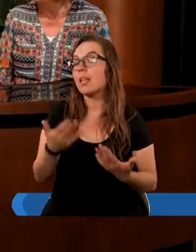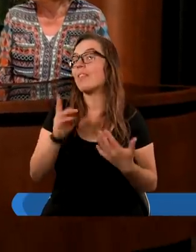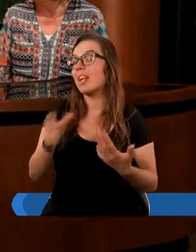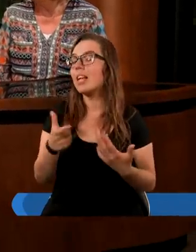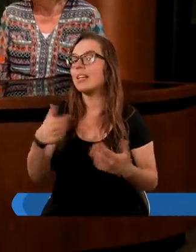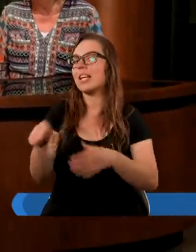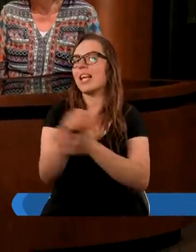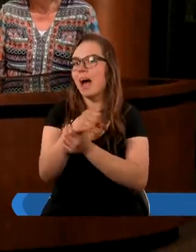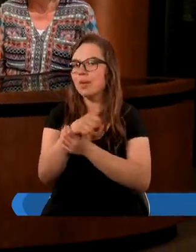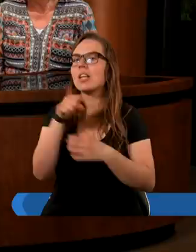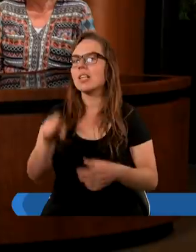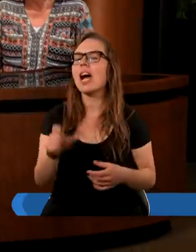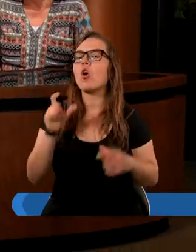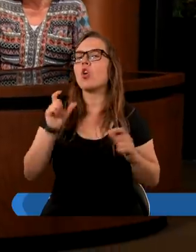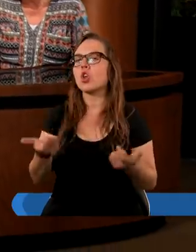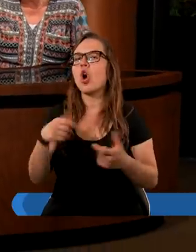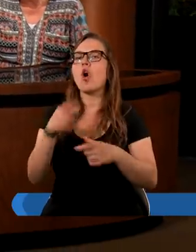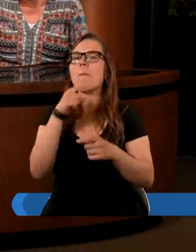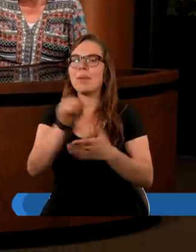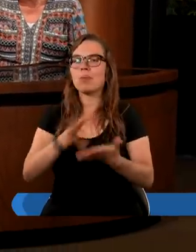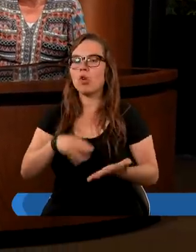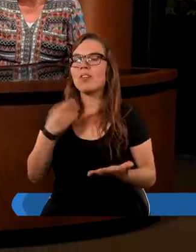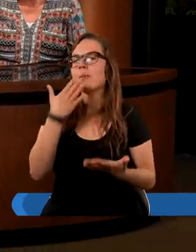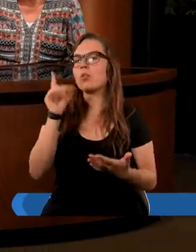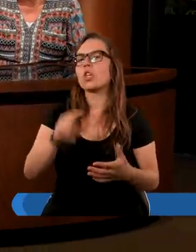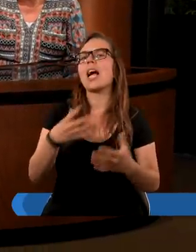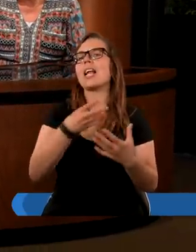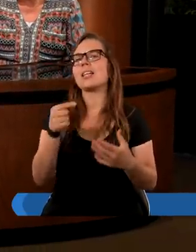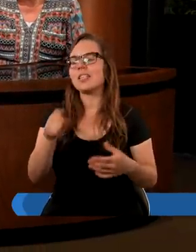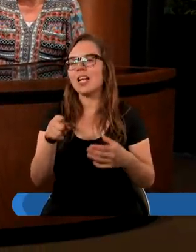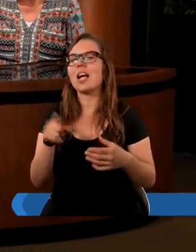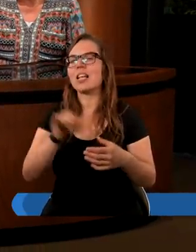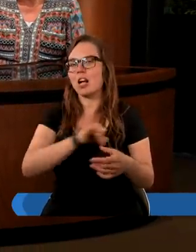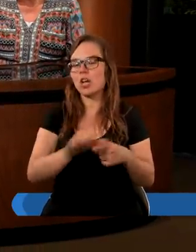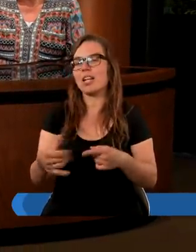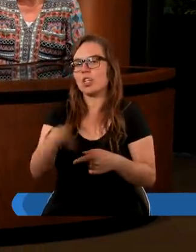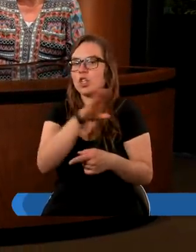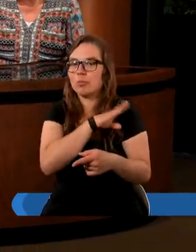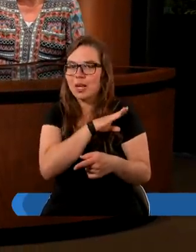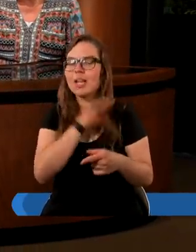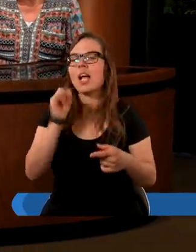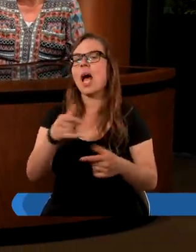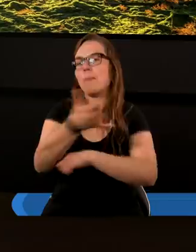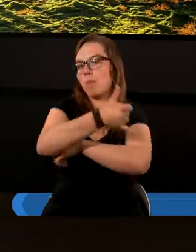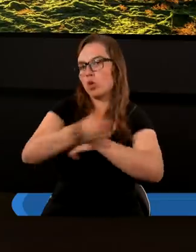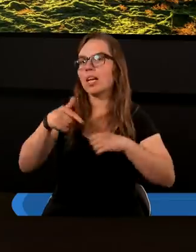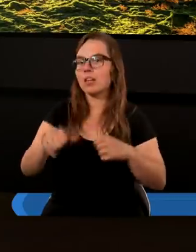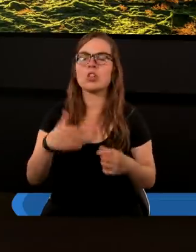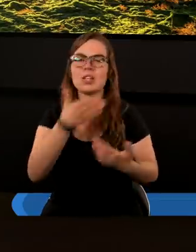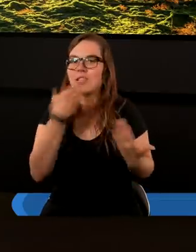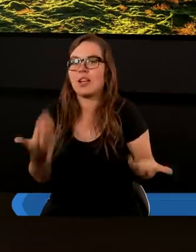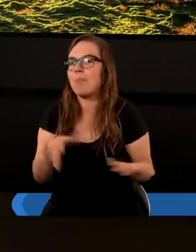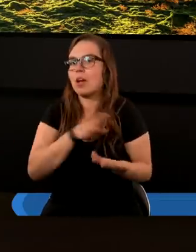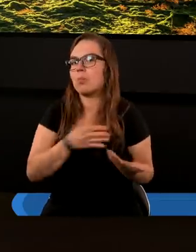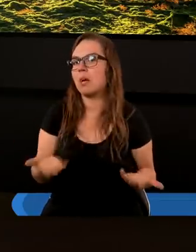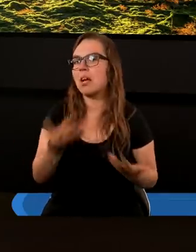zaprzeczenie tego, co Pismo Święte mówi, że zapłatą za grzech jest śmierć, podkreśla, nie ma